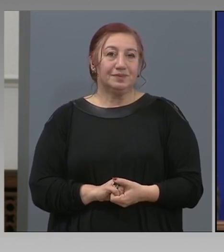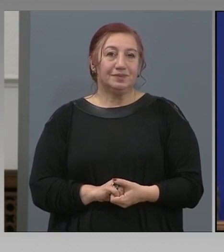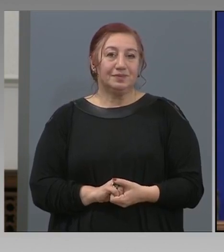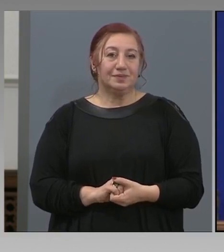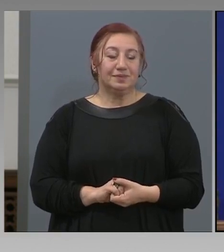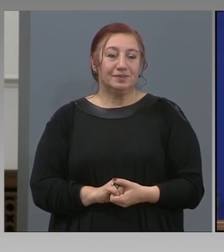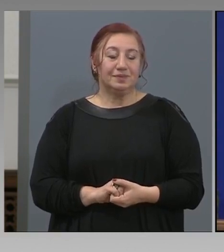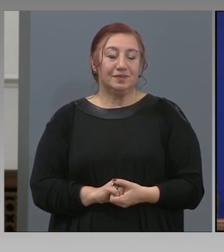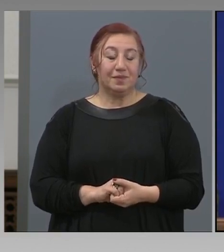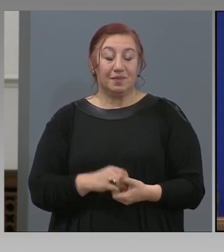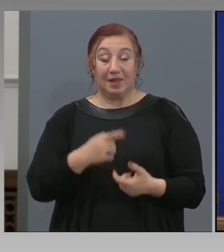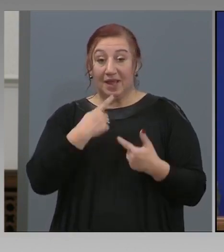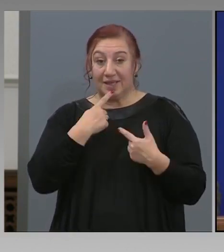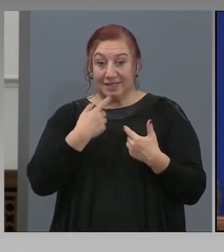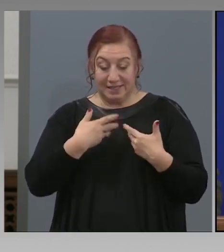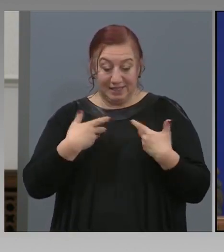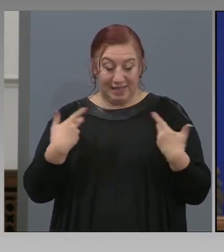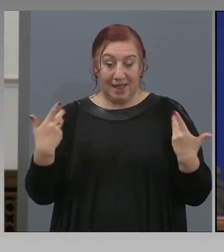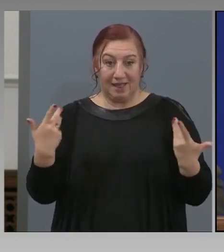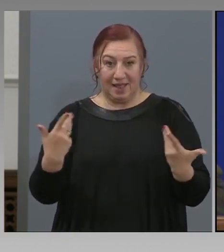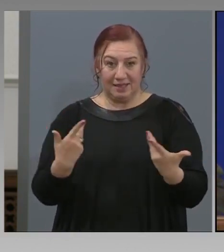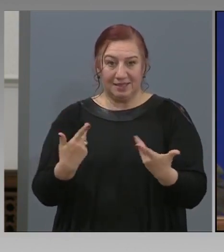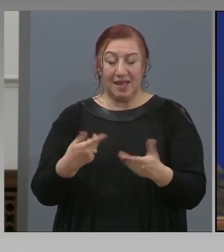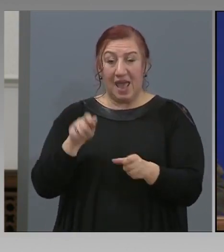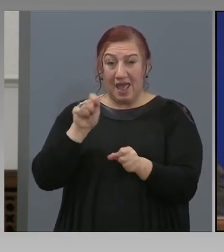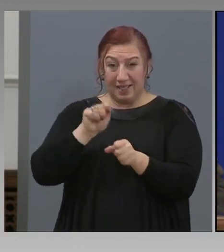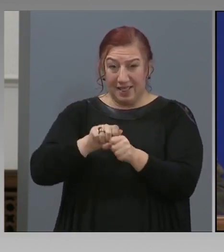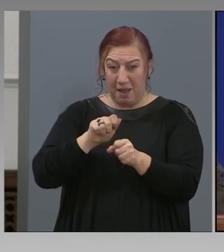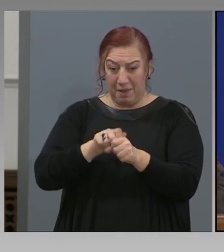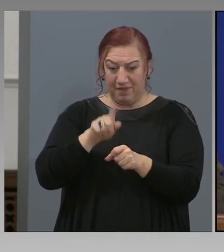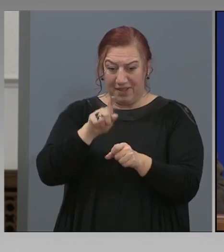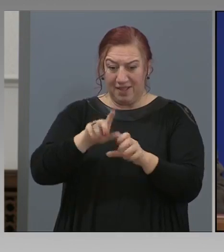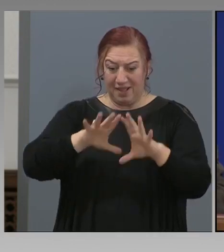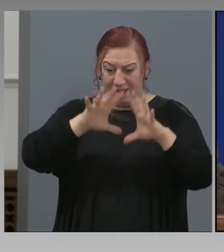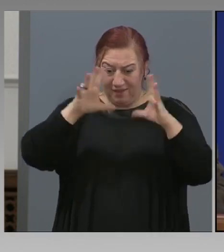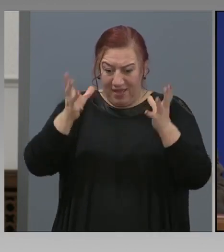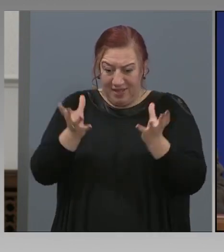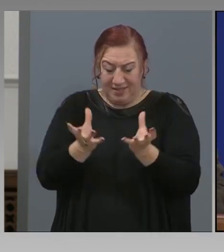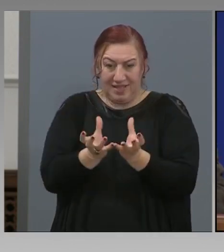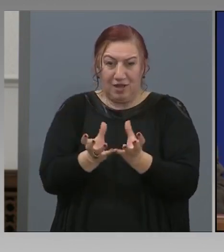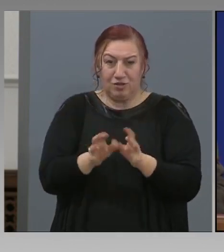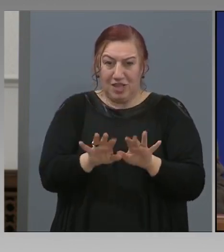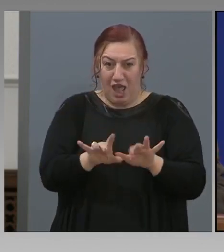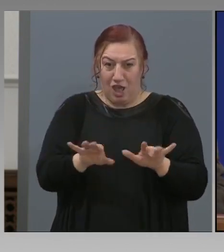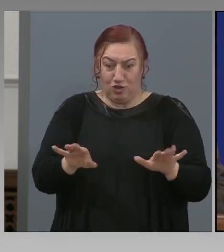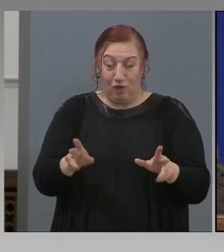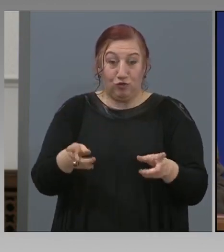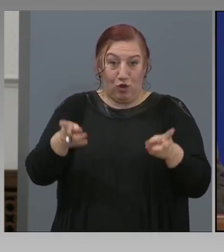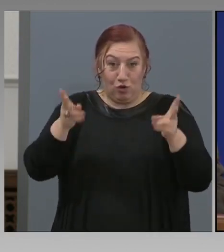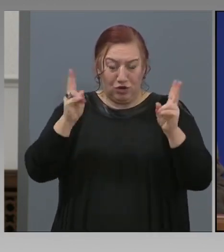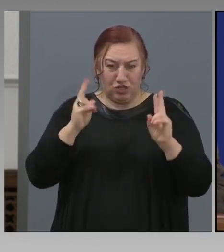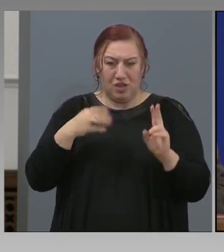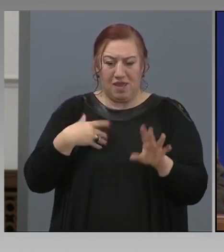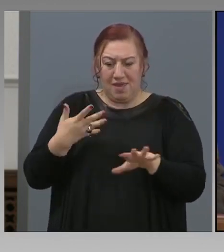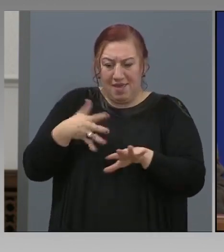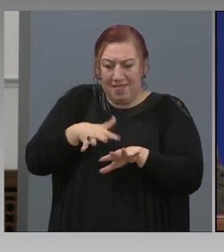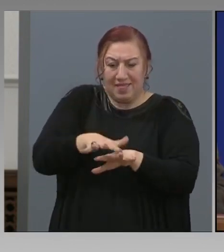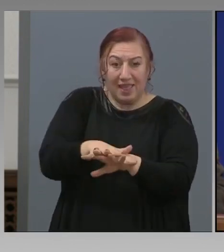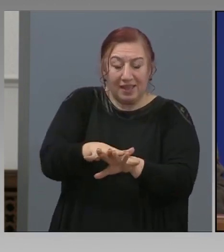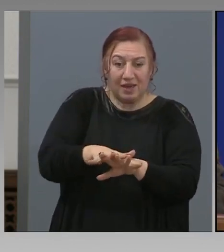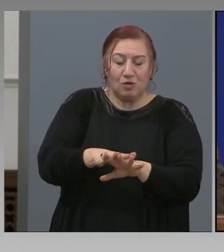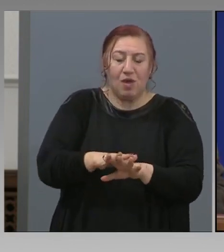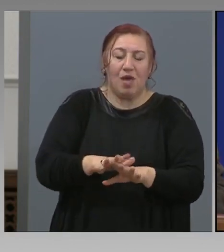За нас изграждането на такава цялостно софтерно решение интегрирано е от